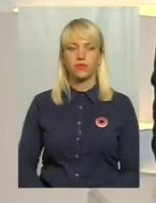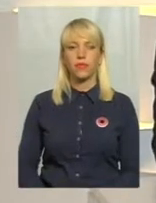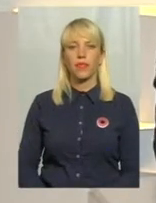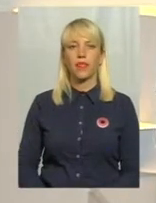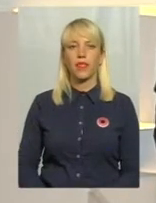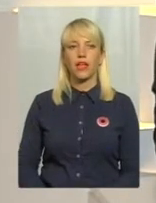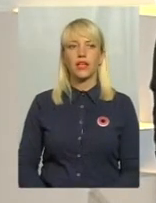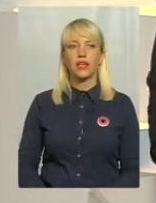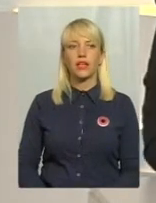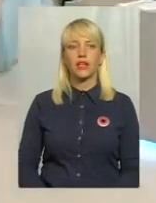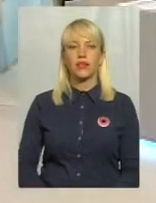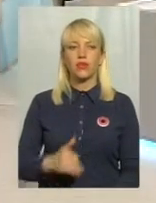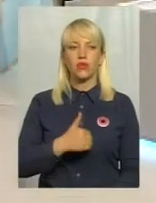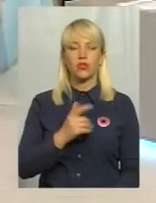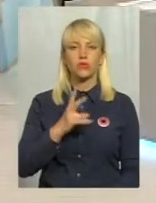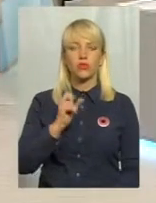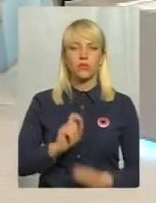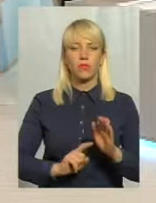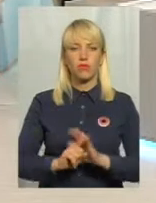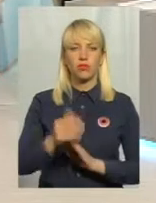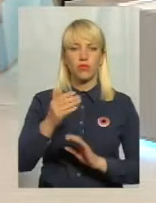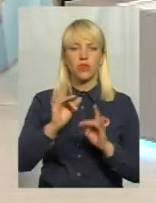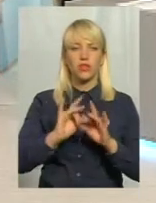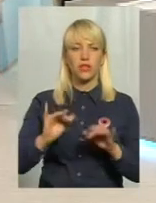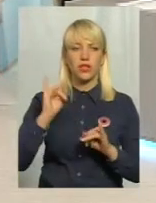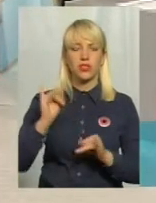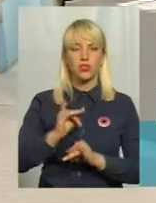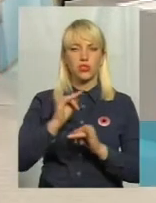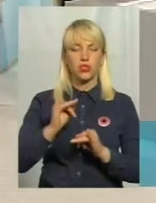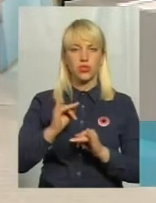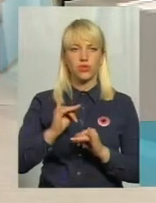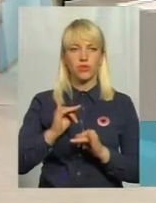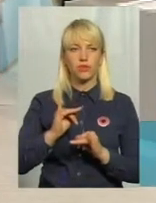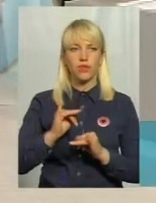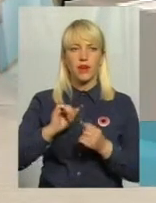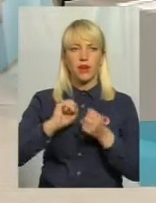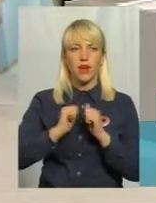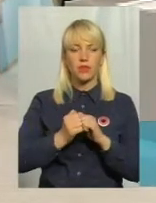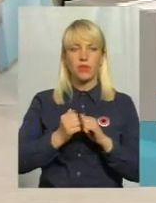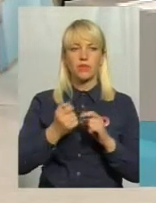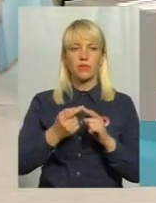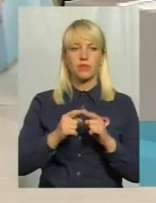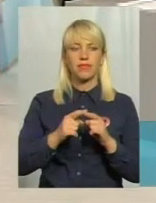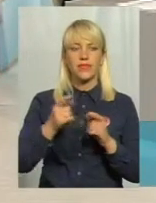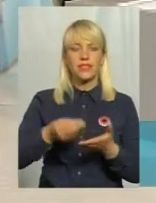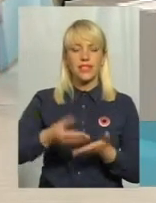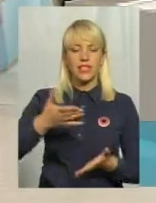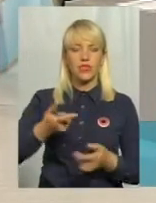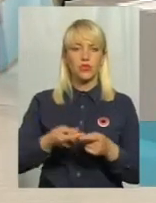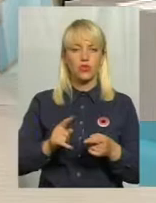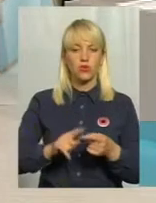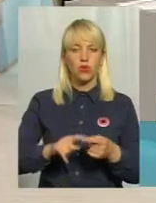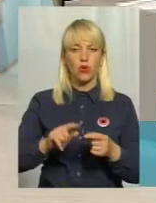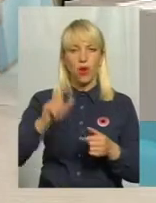Отож, пане Андрію, хочу, щоб на початку ви розповіли про історичну пам'ясть, про історичну цінність оцього